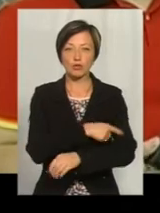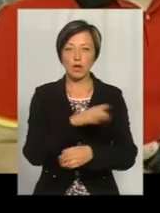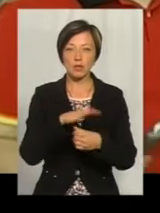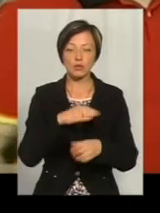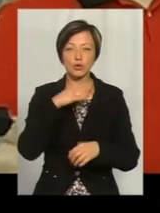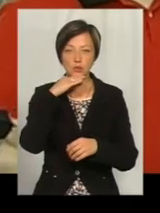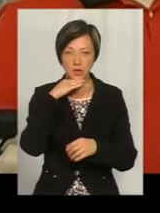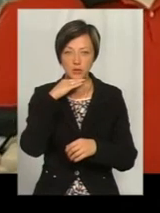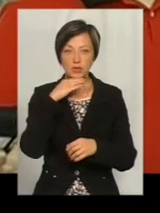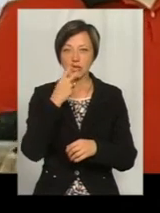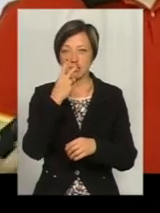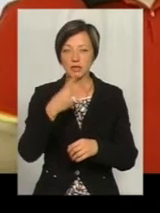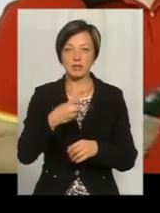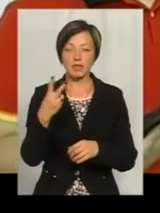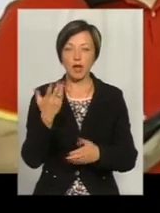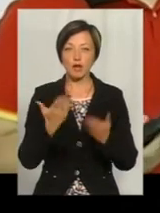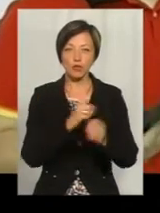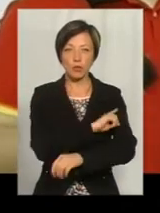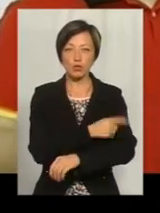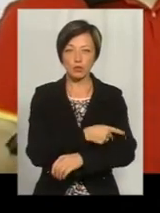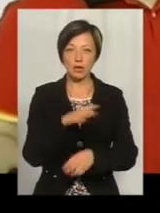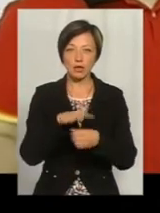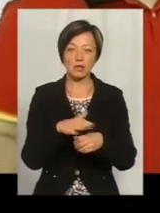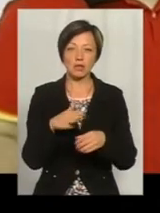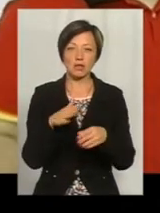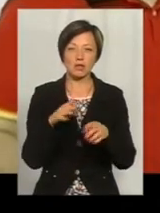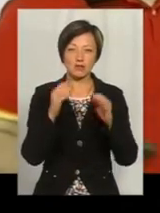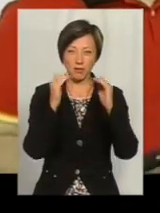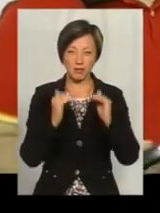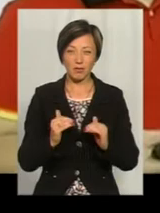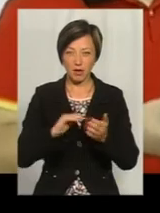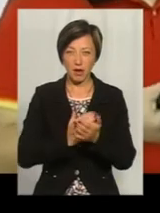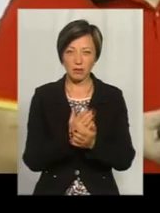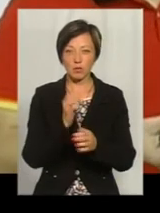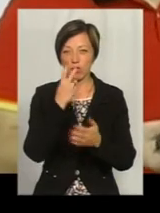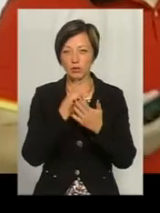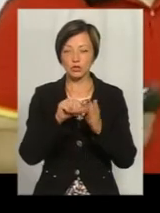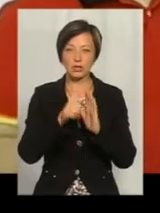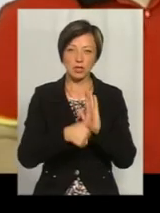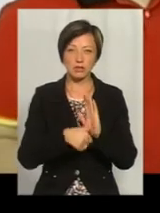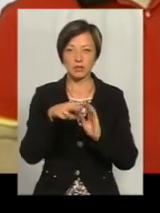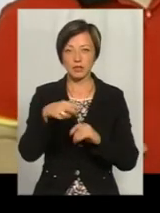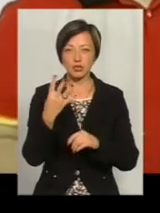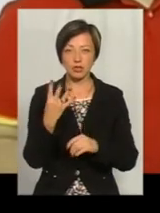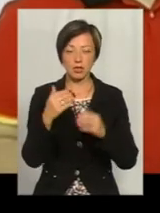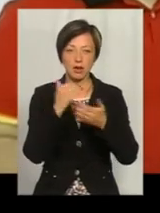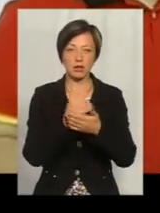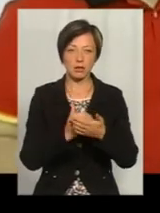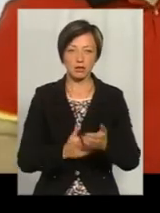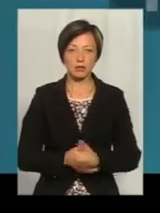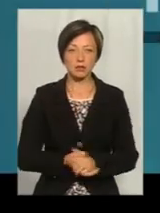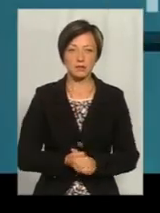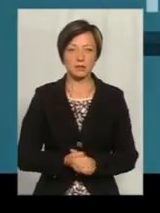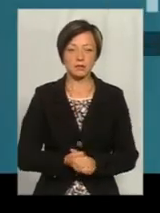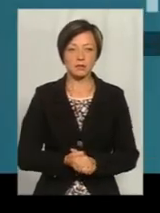достатньо, дивитись 32 канали. Якщо сигнал вже дуже крайньо низький, може показувати 16 або 24 канали відповідно.